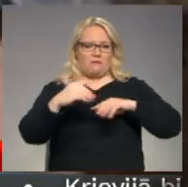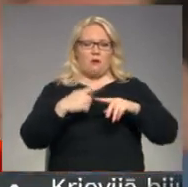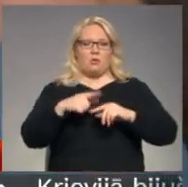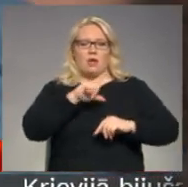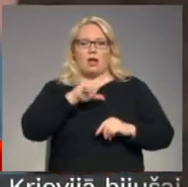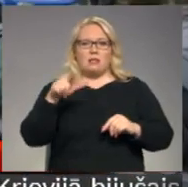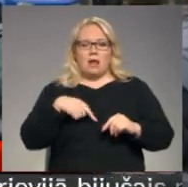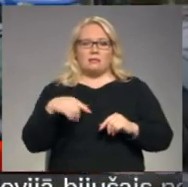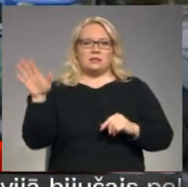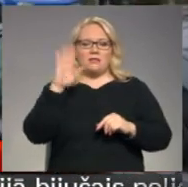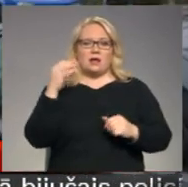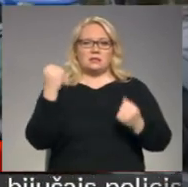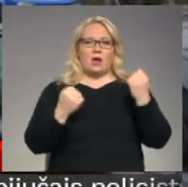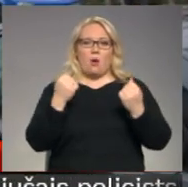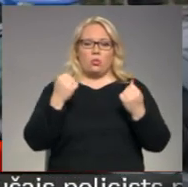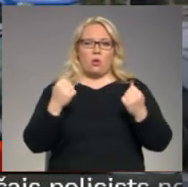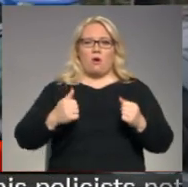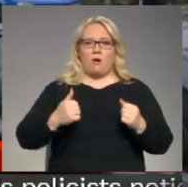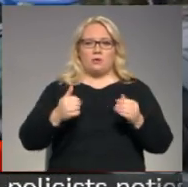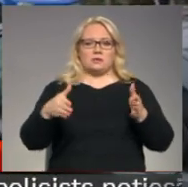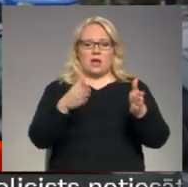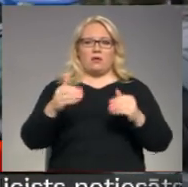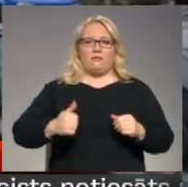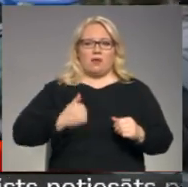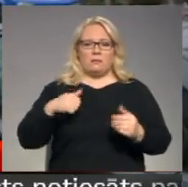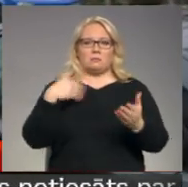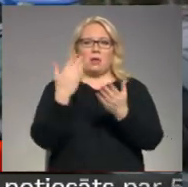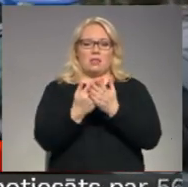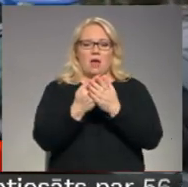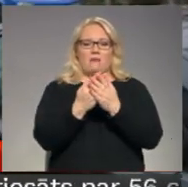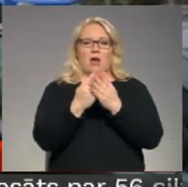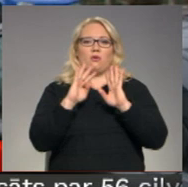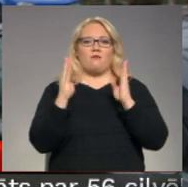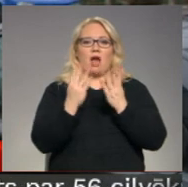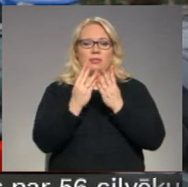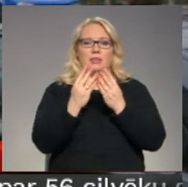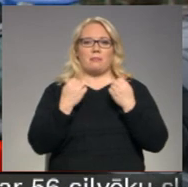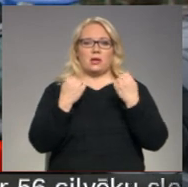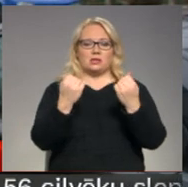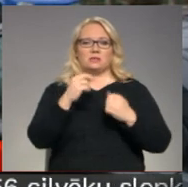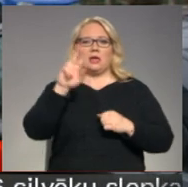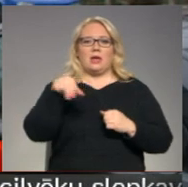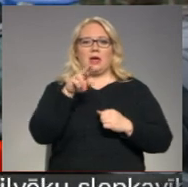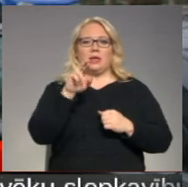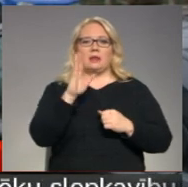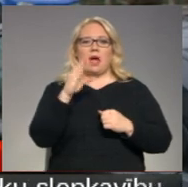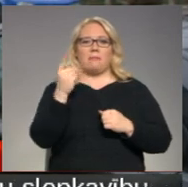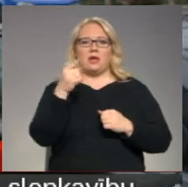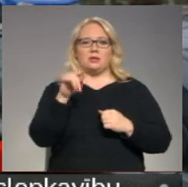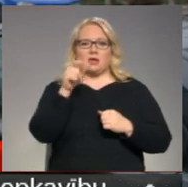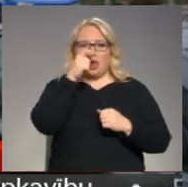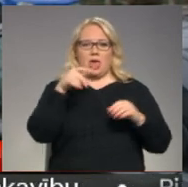Latvijas valsts autoceļu uzturētāji valdējas piedāvāt izbraukt pa maršrutu, teiksim, drabe šērgļi autoceļu